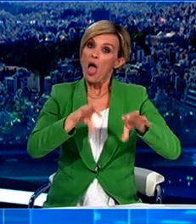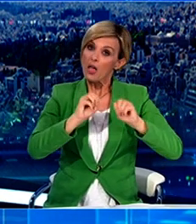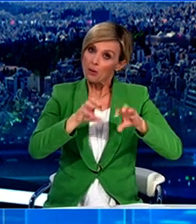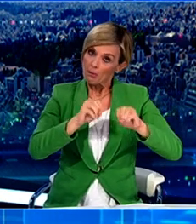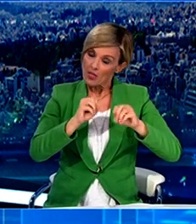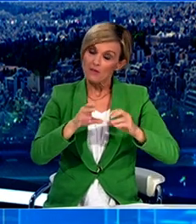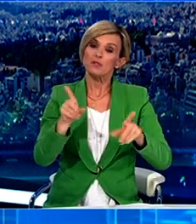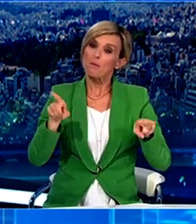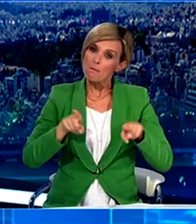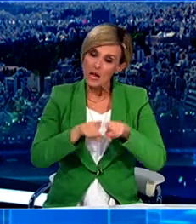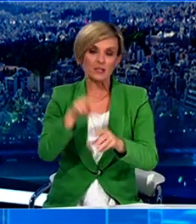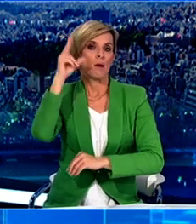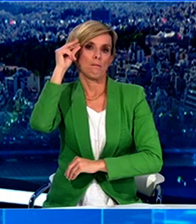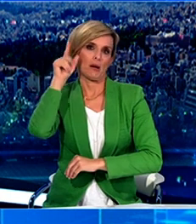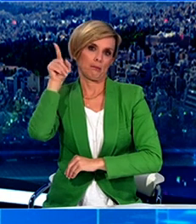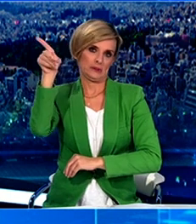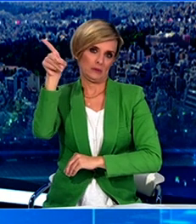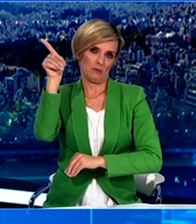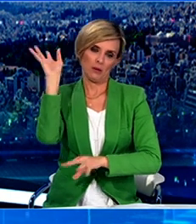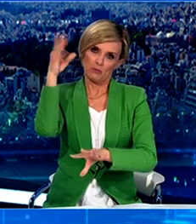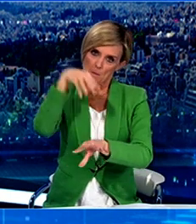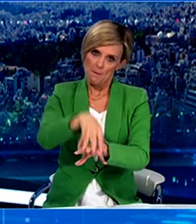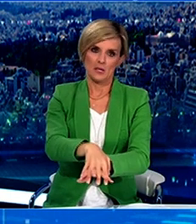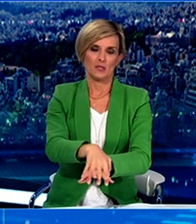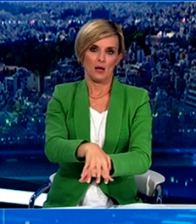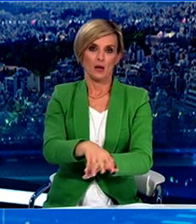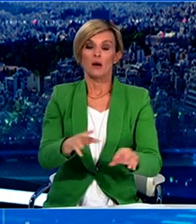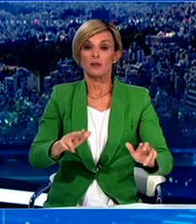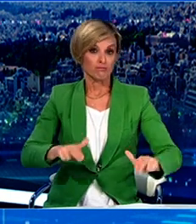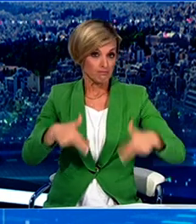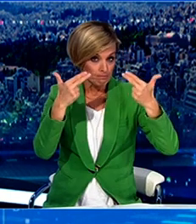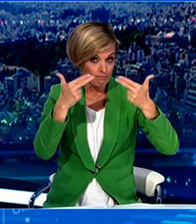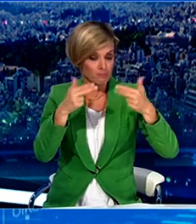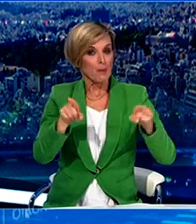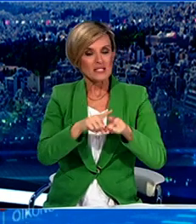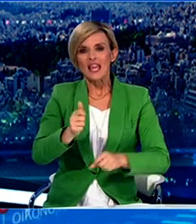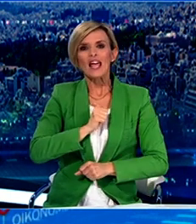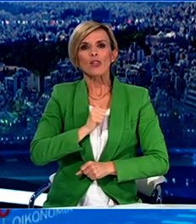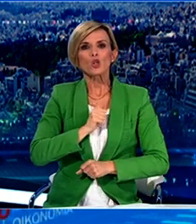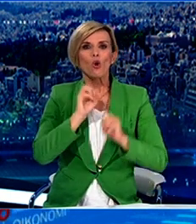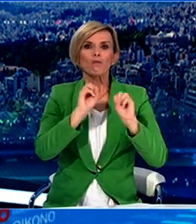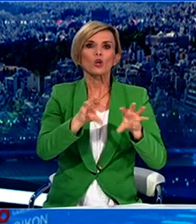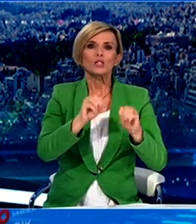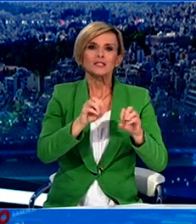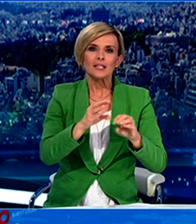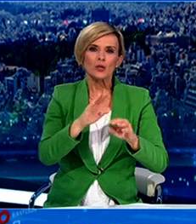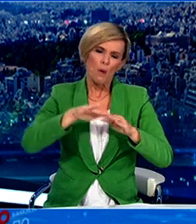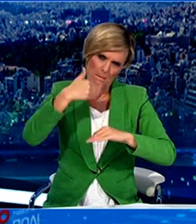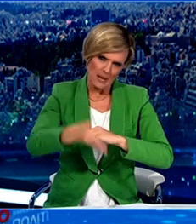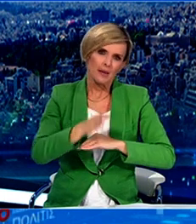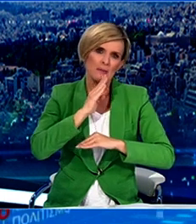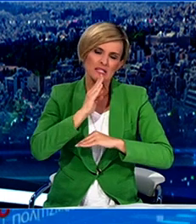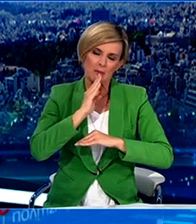και στα ανώτατα εκπαιδευτικά ιδρύματα και με τηλεκπαίδευση θα λειτουργούν επίσης τα φροντιστήρια και τα κέντρα μελέτης. Για τις